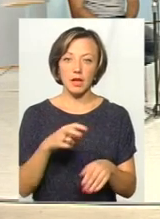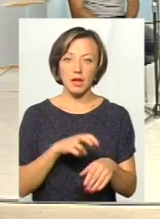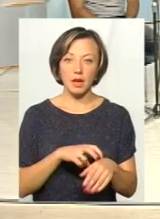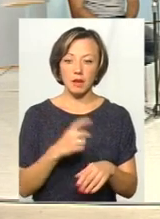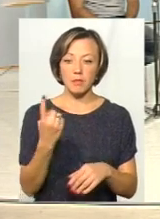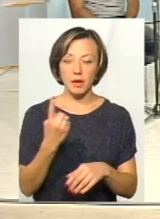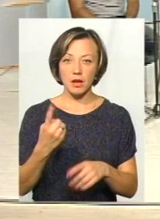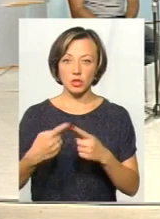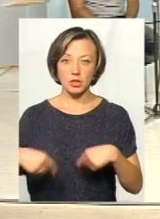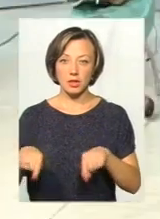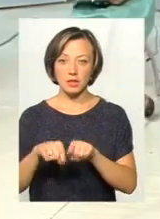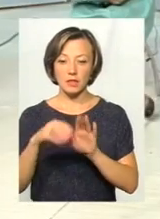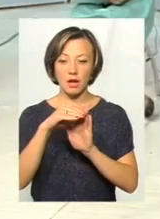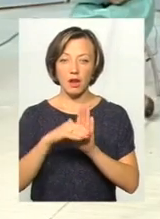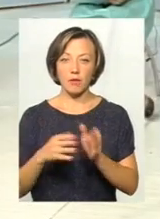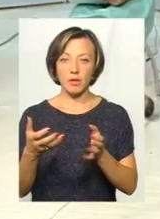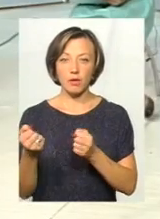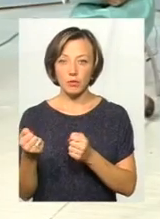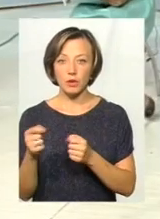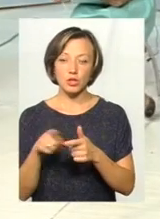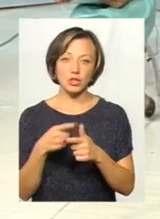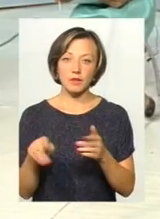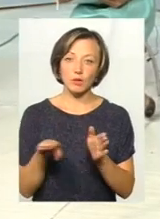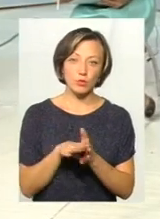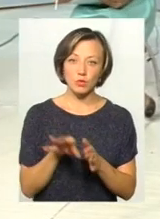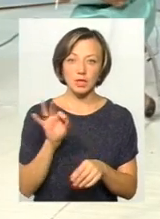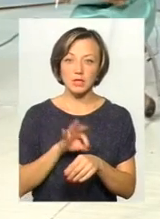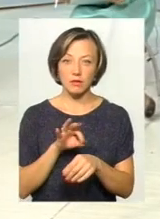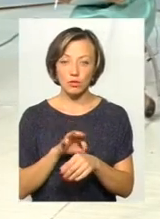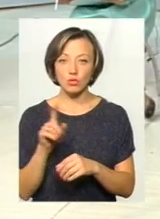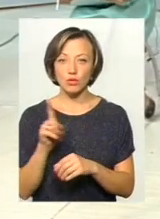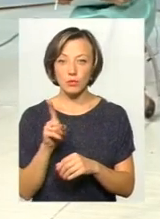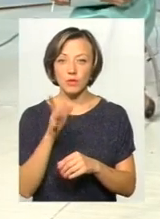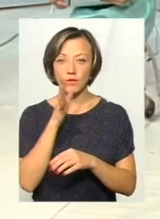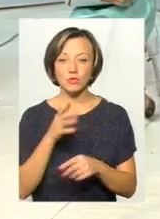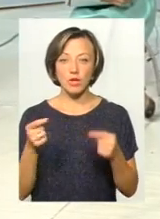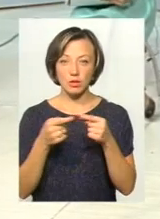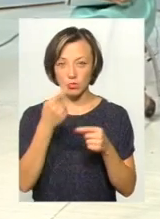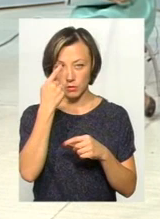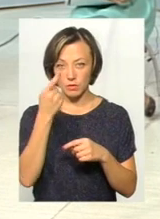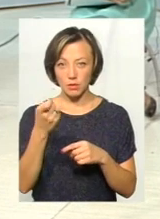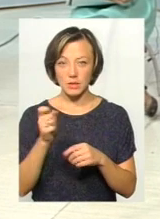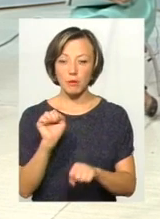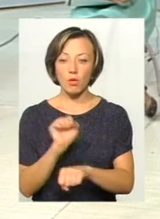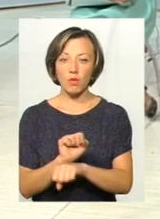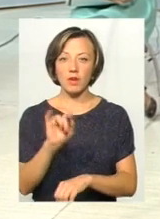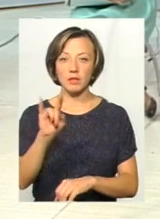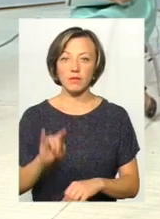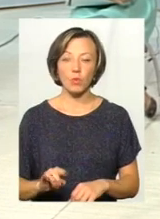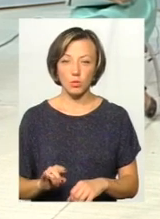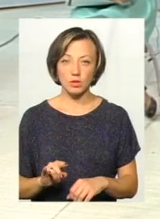перша дільниця, графік прийома, чи він не відпустив, чи він не захворів, щоб щасно заблокувати віконечко